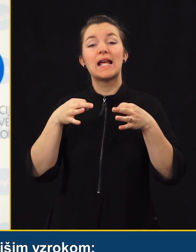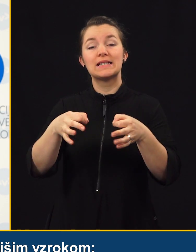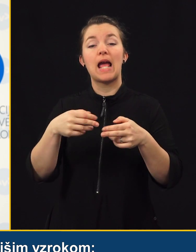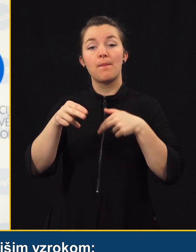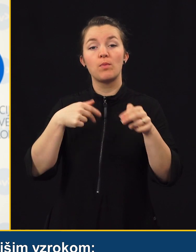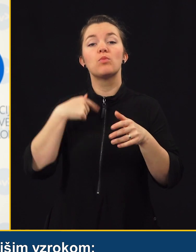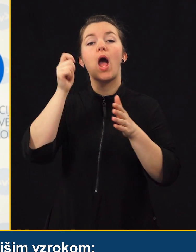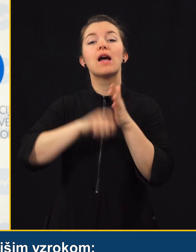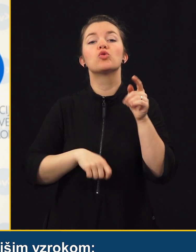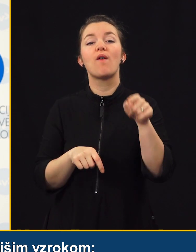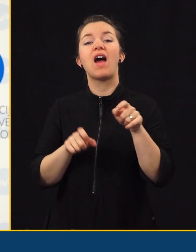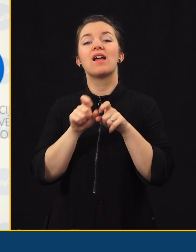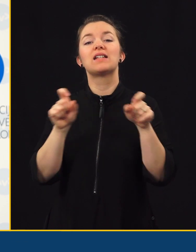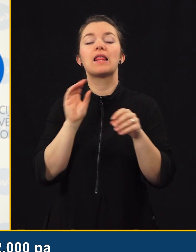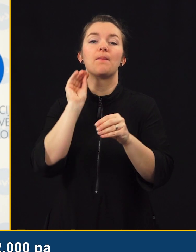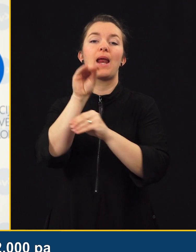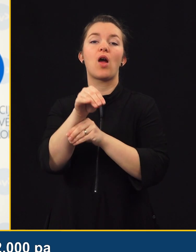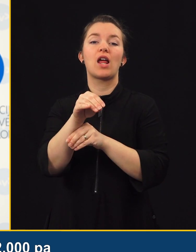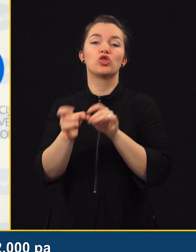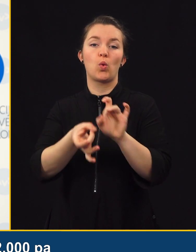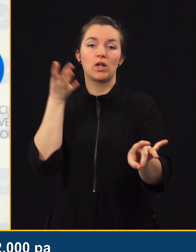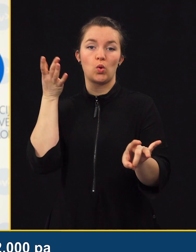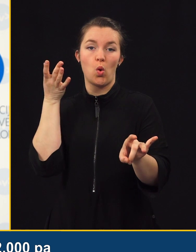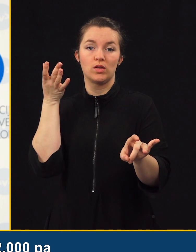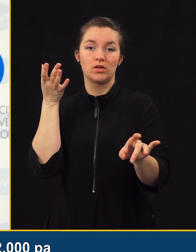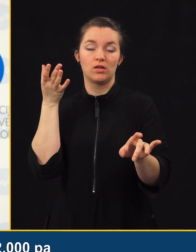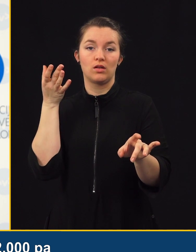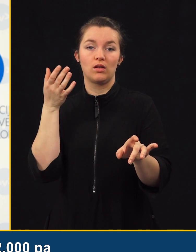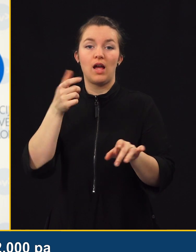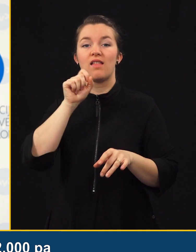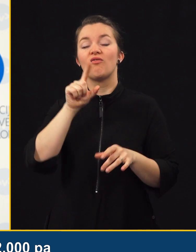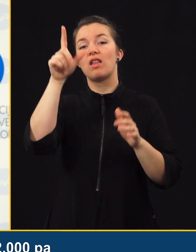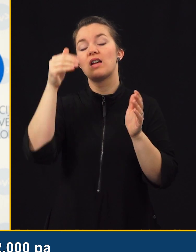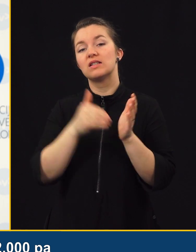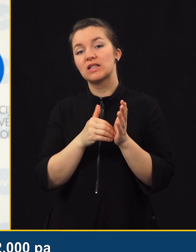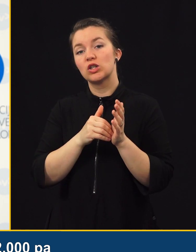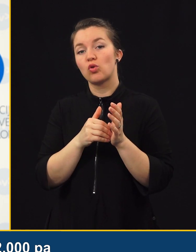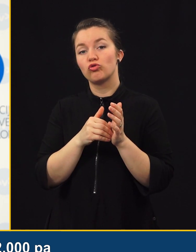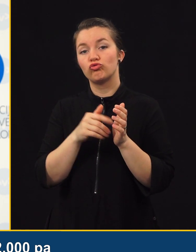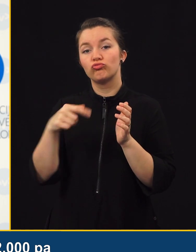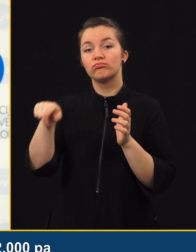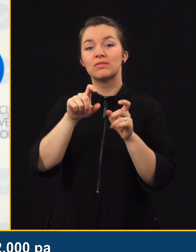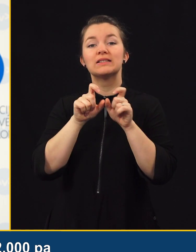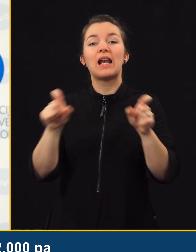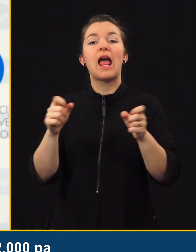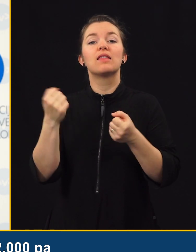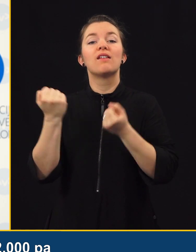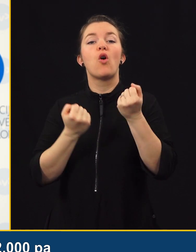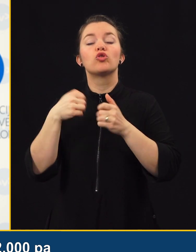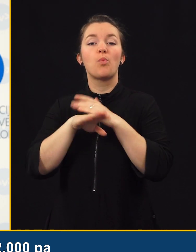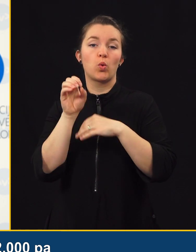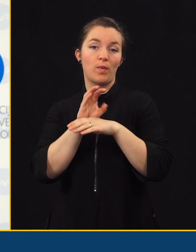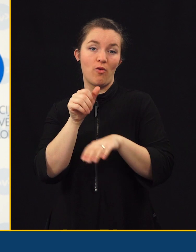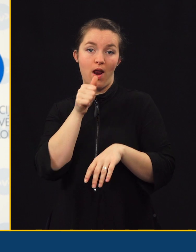cestnega prometa kaznovali zaradi prekorečitev hitrosti, 12 tisoč zaradi vožnje podplivom